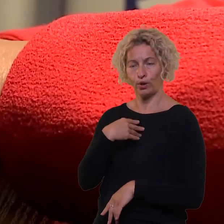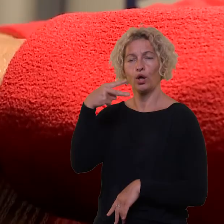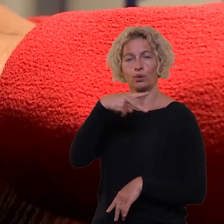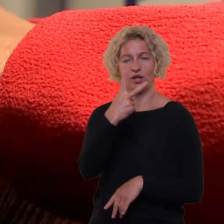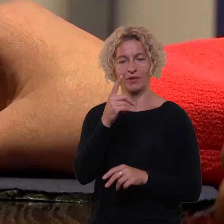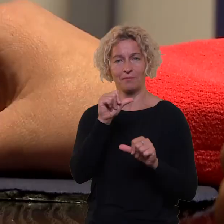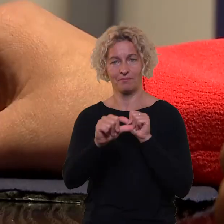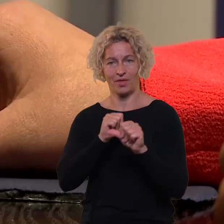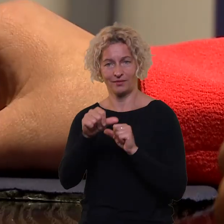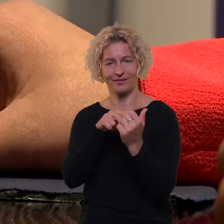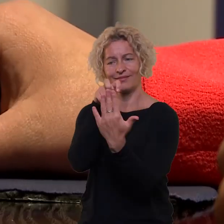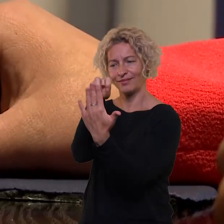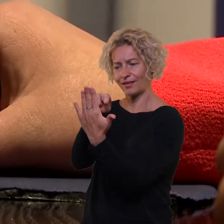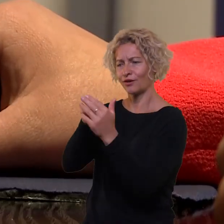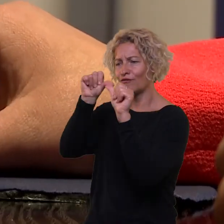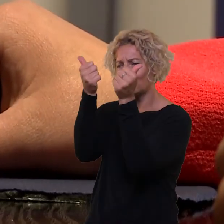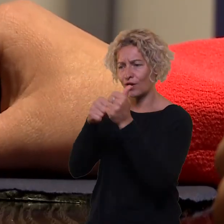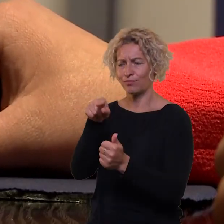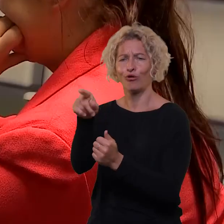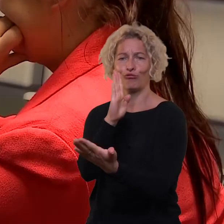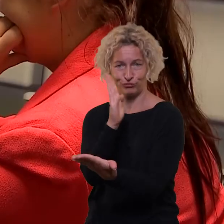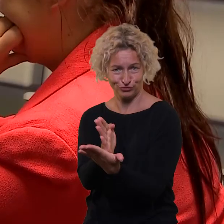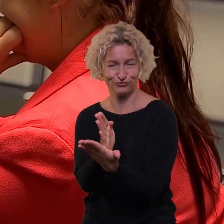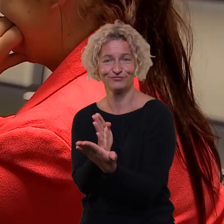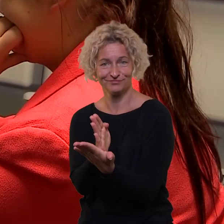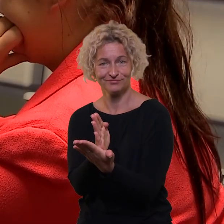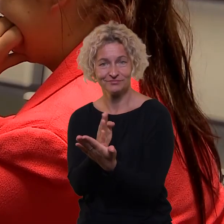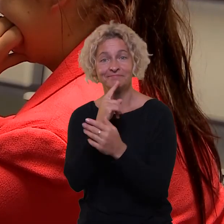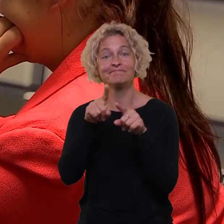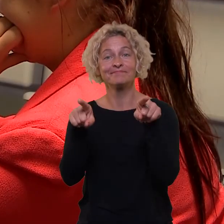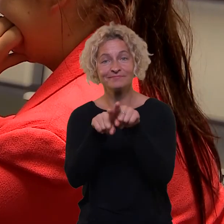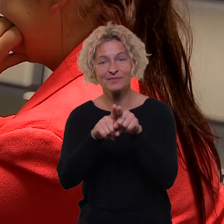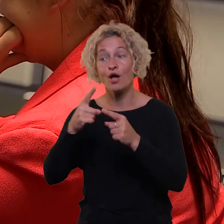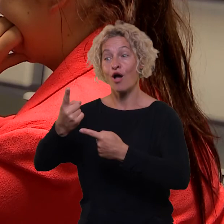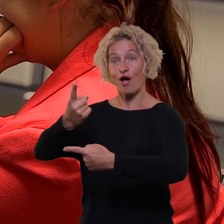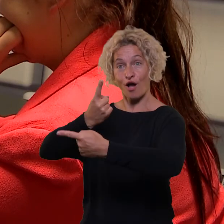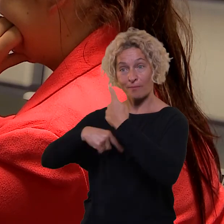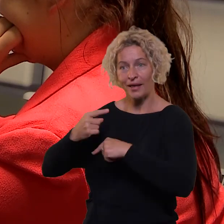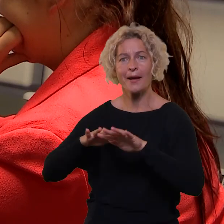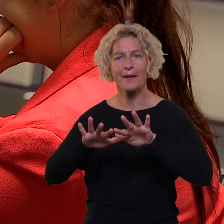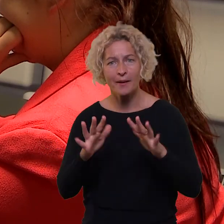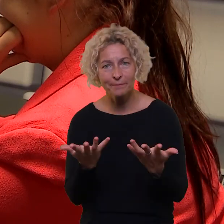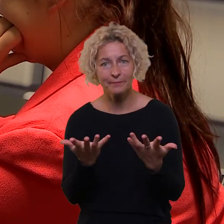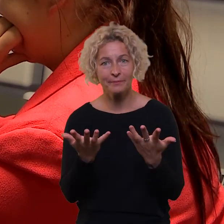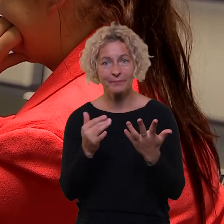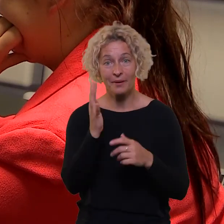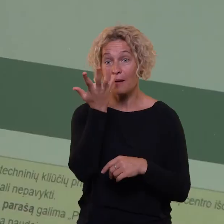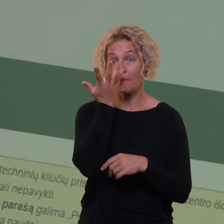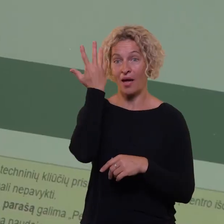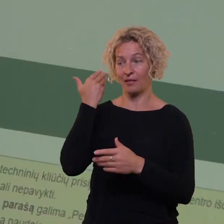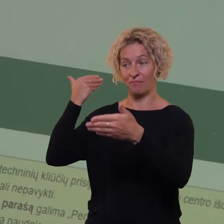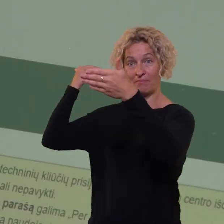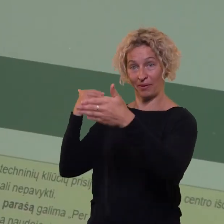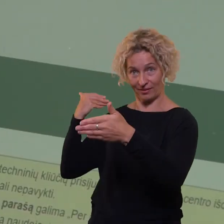metų pajamų mokesčią deklaracijoje. Beje, permoką galima susigražinti ir už praėjusius penkerius metus.